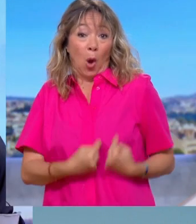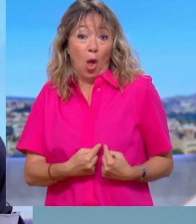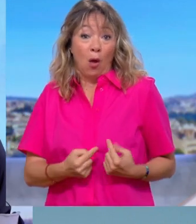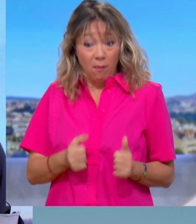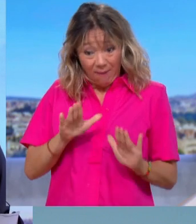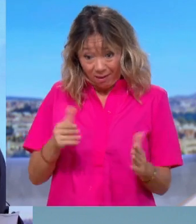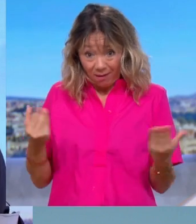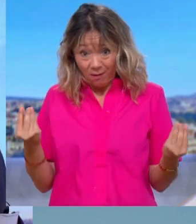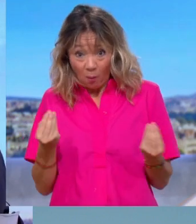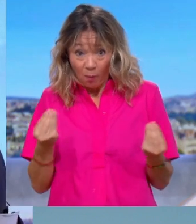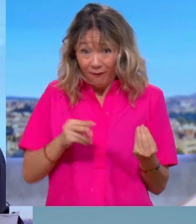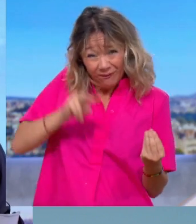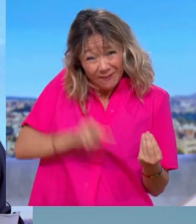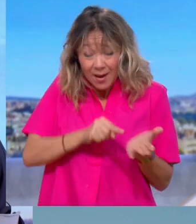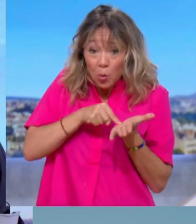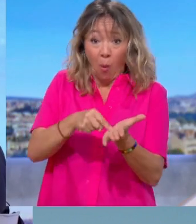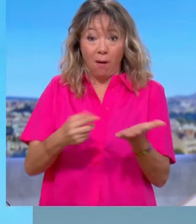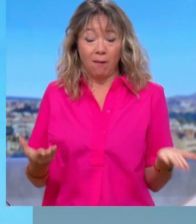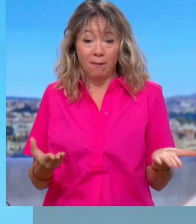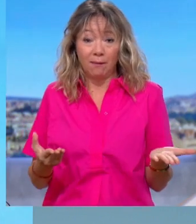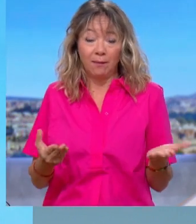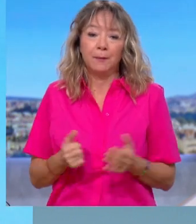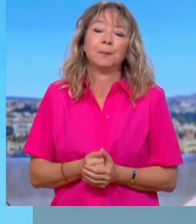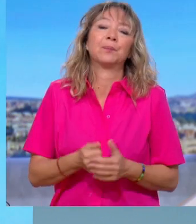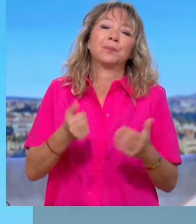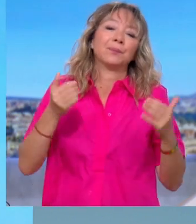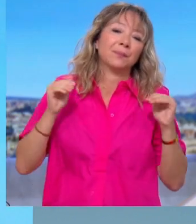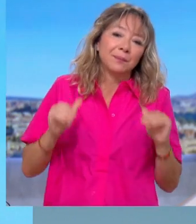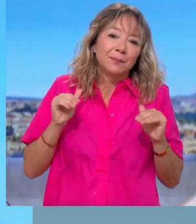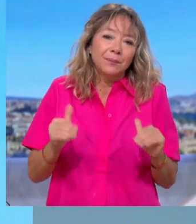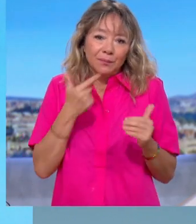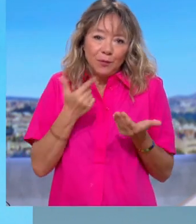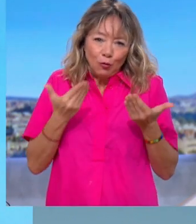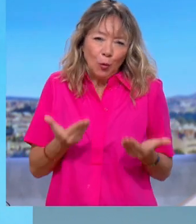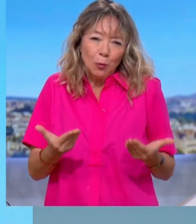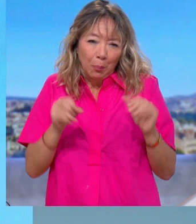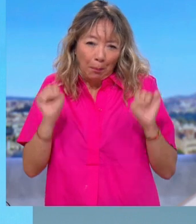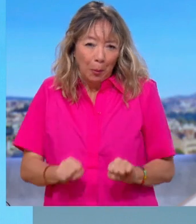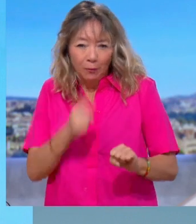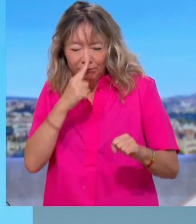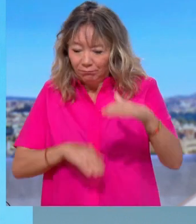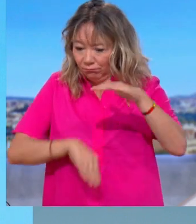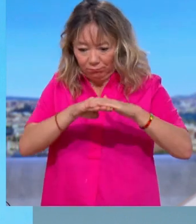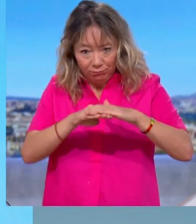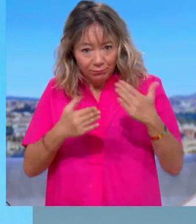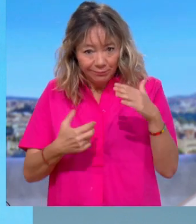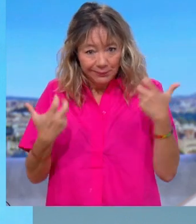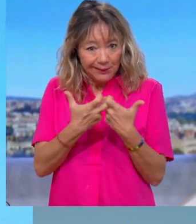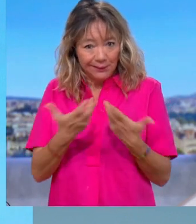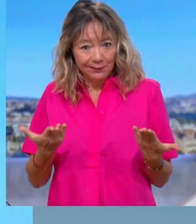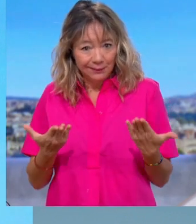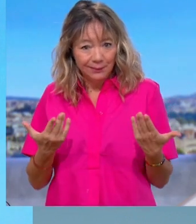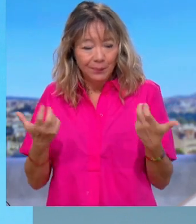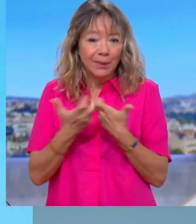très concrètement, puisque l'objet, c'est celui-là ? Vous avez aujourd'hui... On pourrait aussi bloquer les prix de première nécessité, faire en sorte d'aller